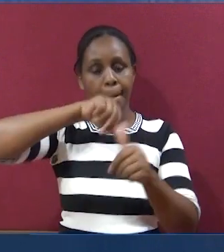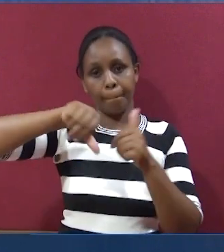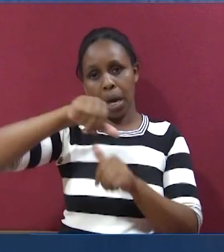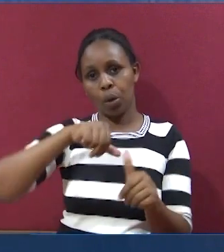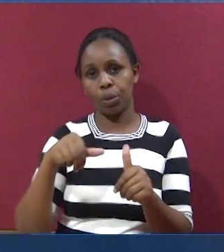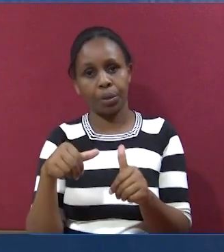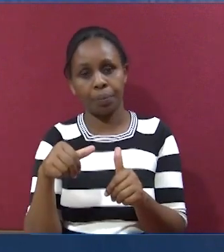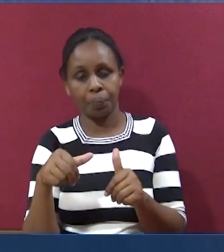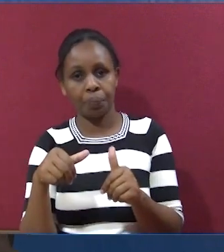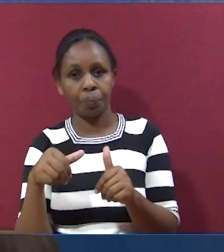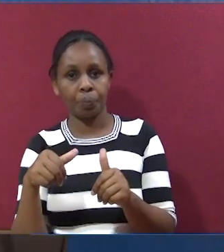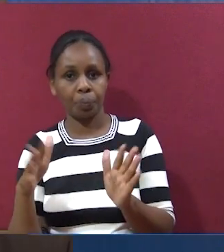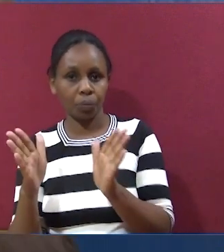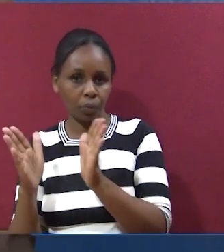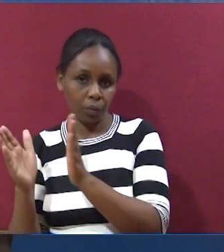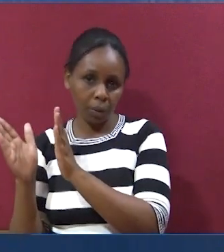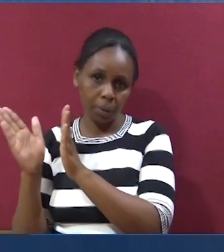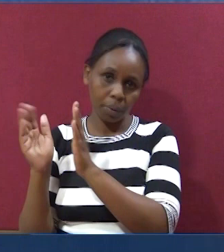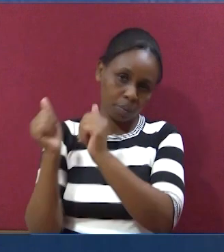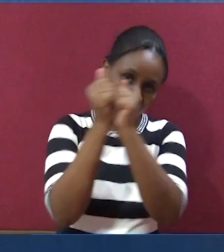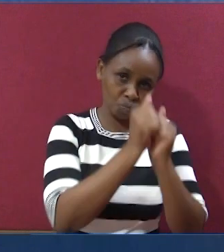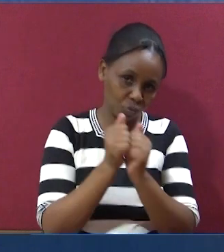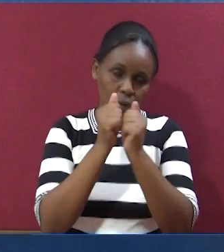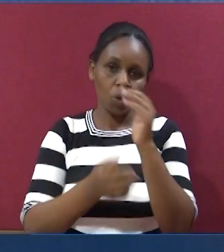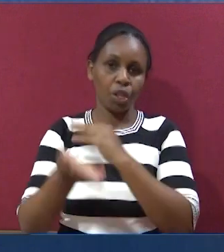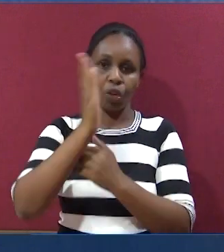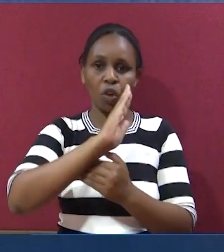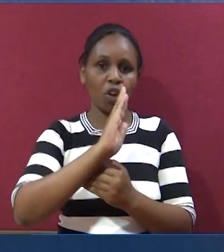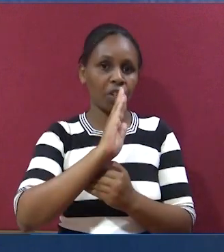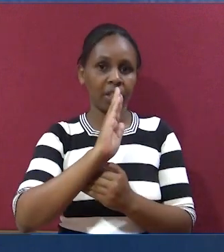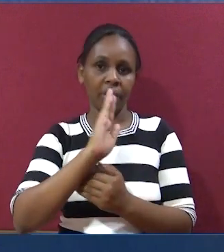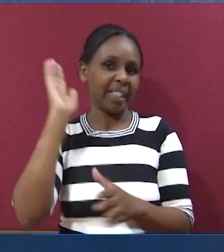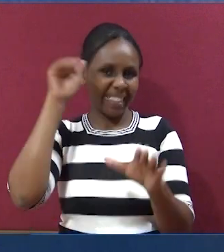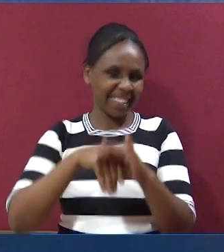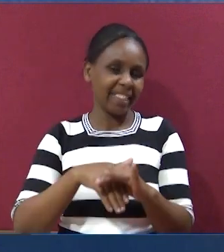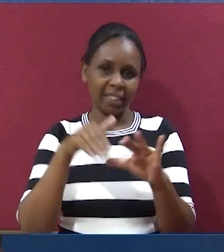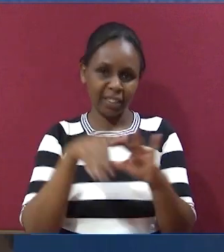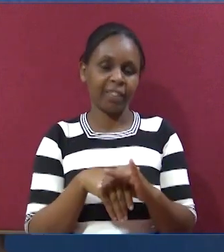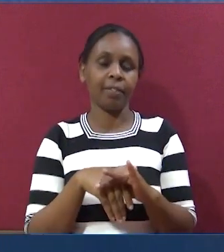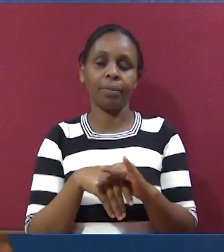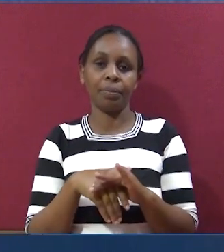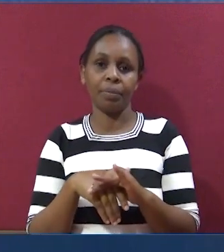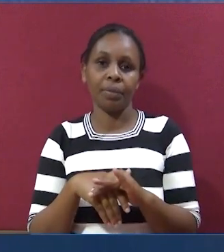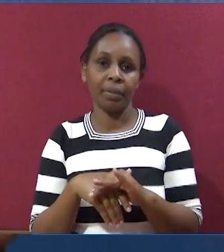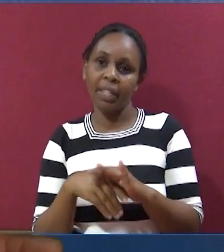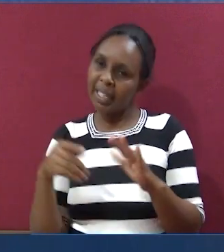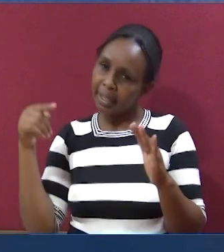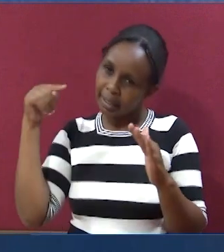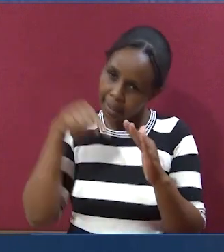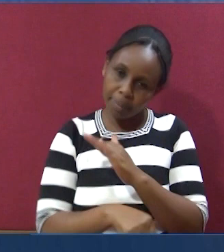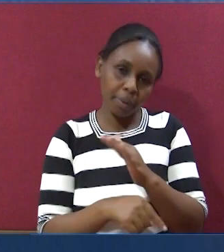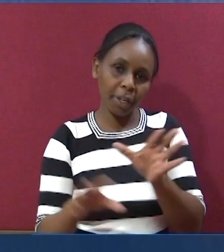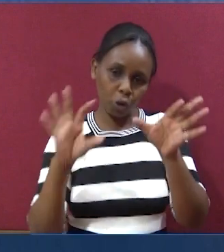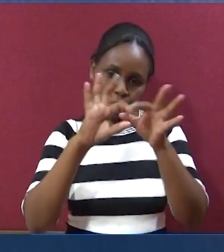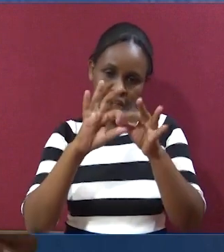ya leo, ni, ni kuungana, na mungu kwa undani. Or, we can say,